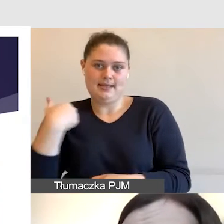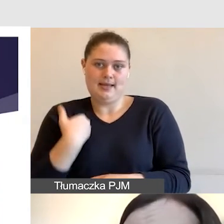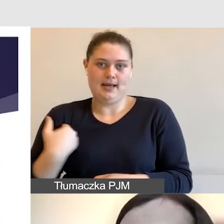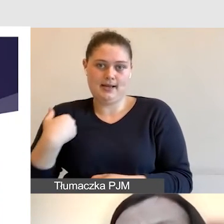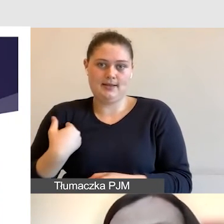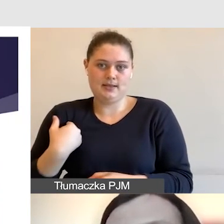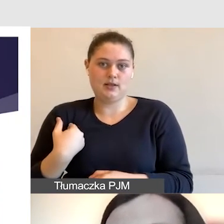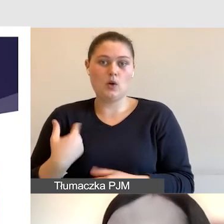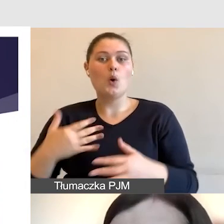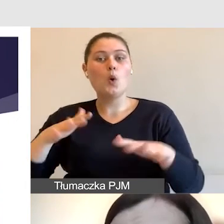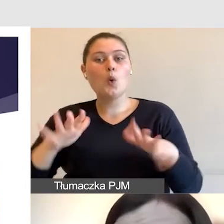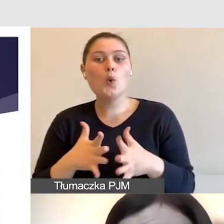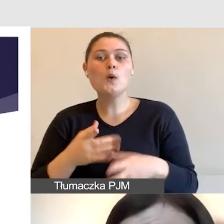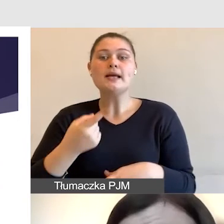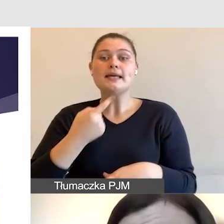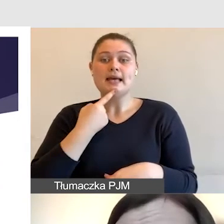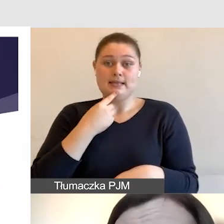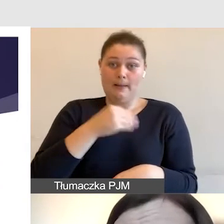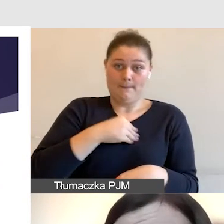trzeci język, przez co